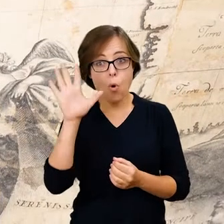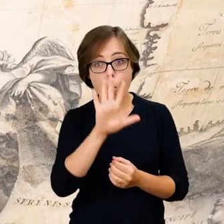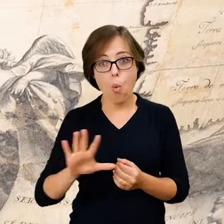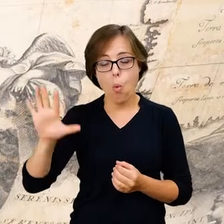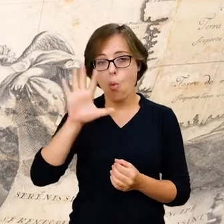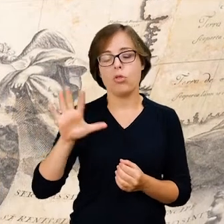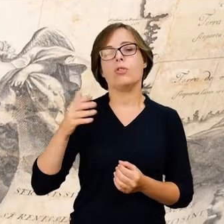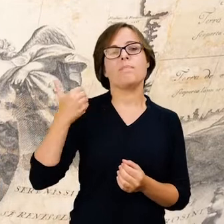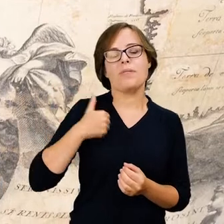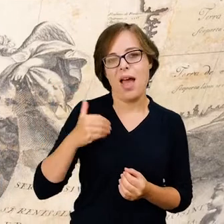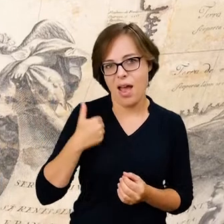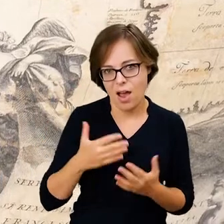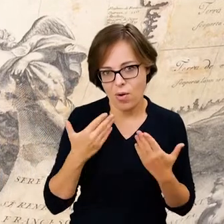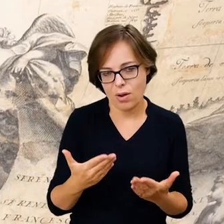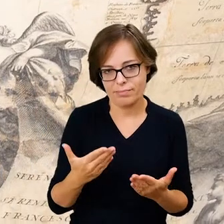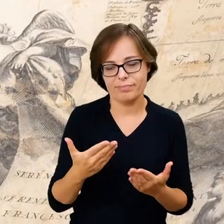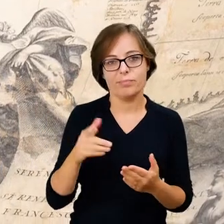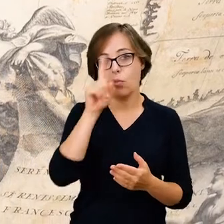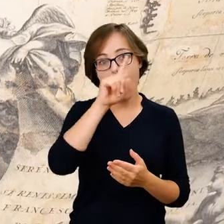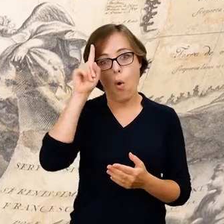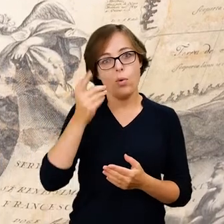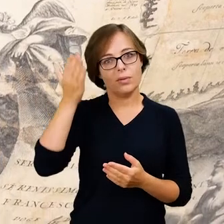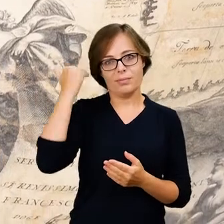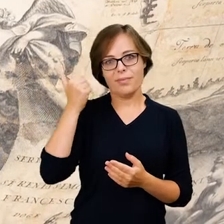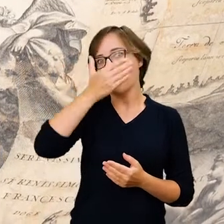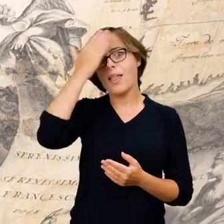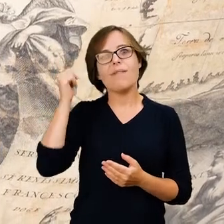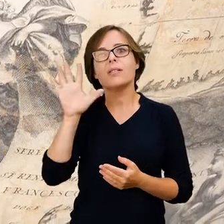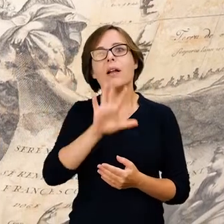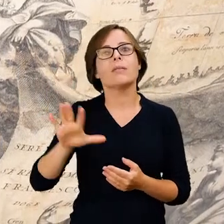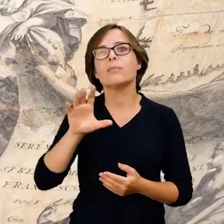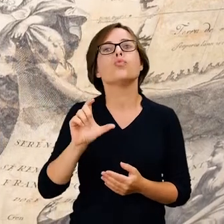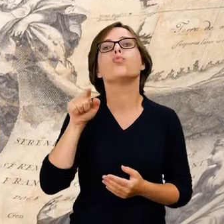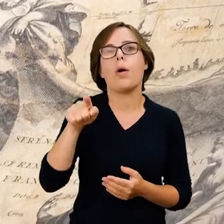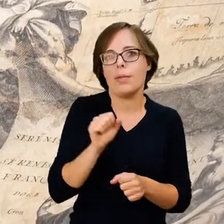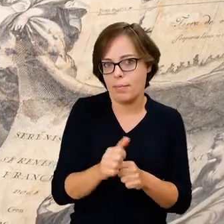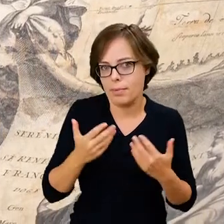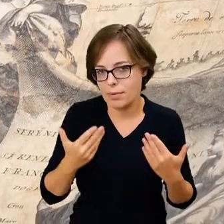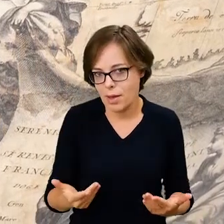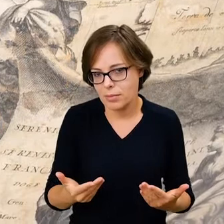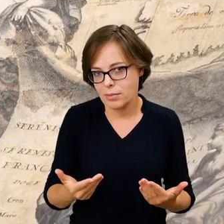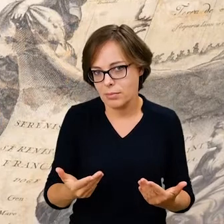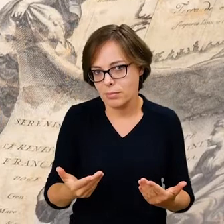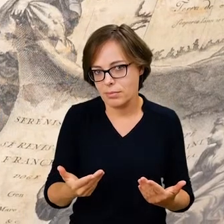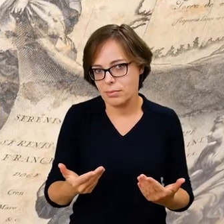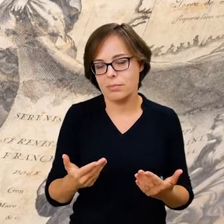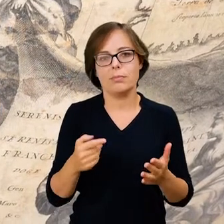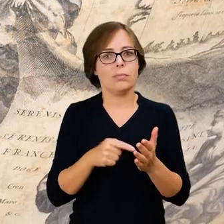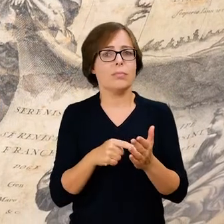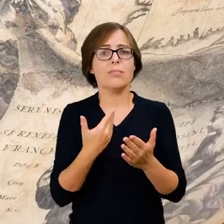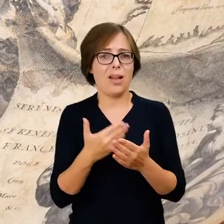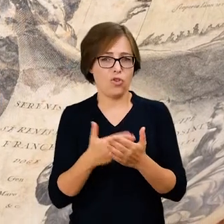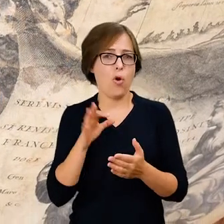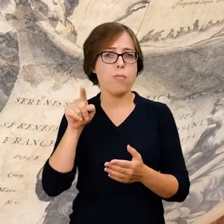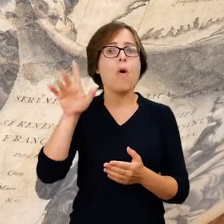chińskiego jest biała plama i autor, aby wypełnić niewiedzę, bo pamiętajmy, że oni nie wiedzieli, co znajdowało się na północy muru